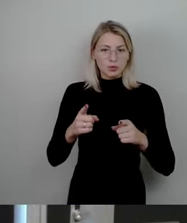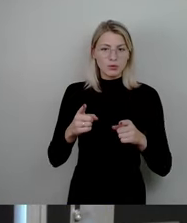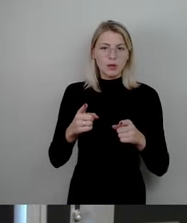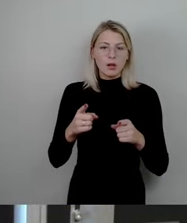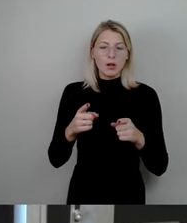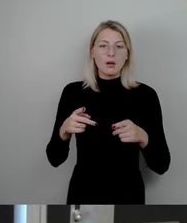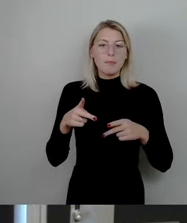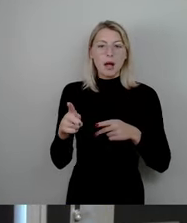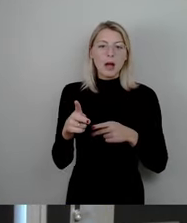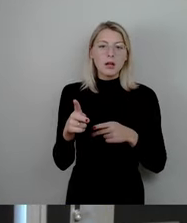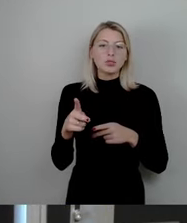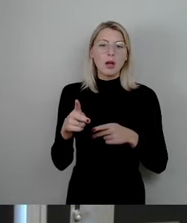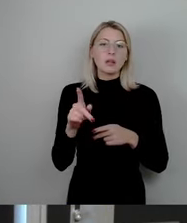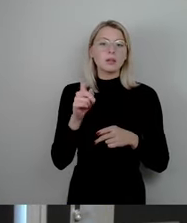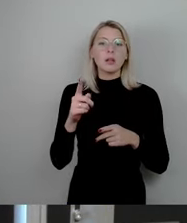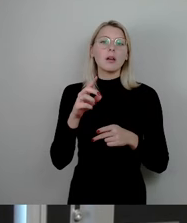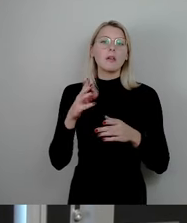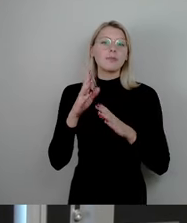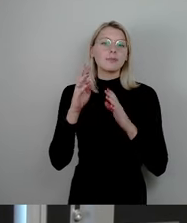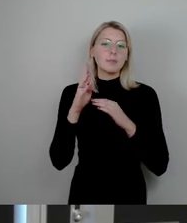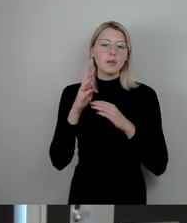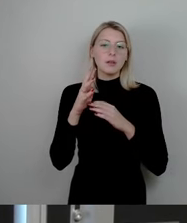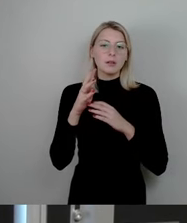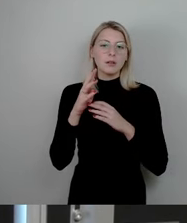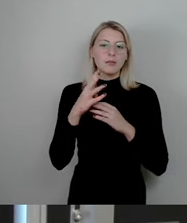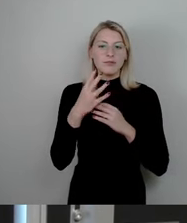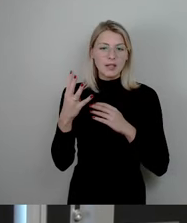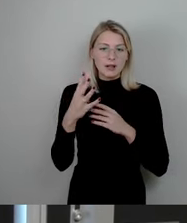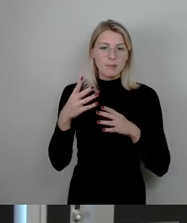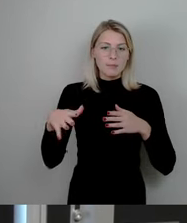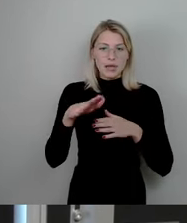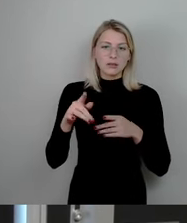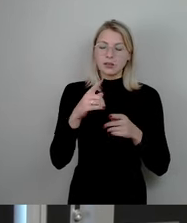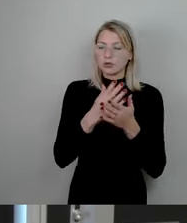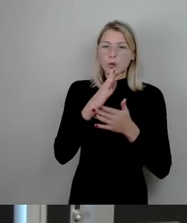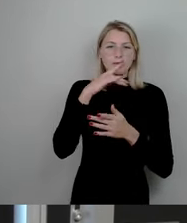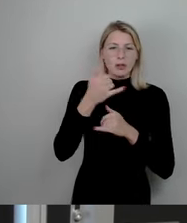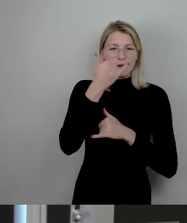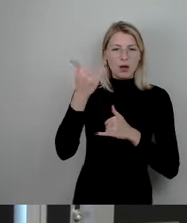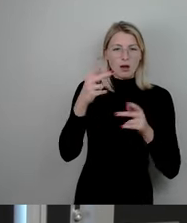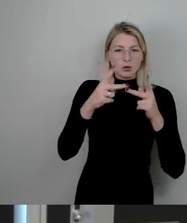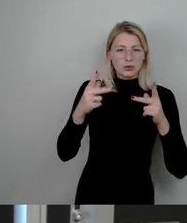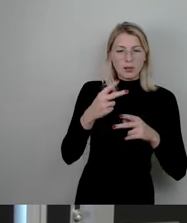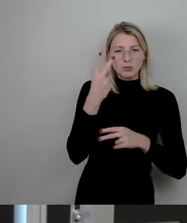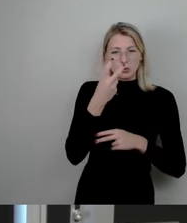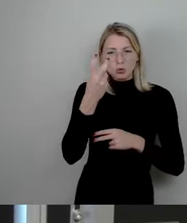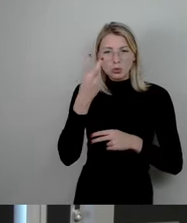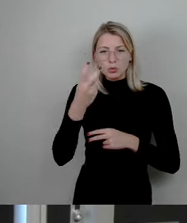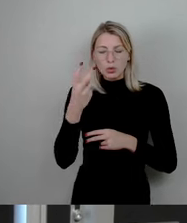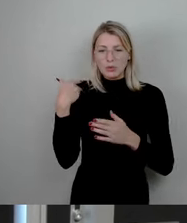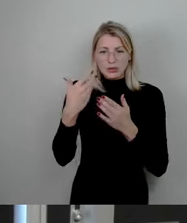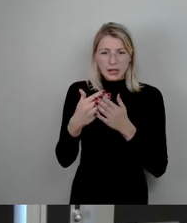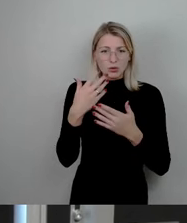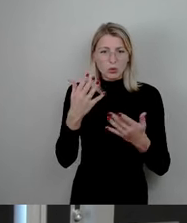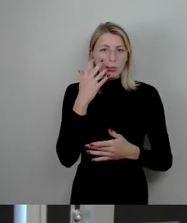Wiener Platz etwas passiert. Wir haben dort seit vielen Jahren nach Konzepten gesucht. Alles, was bisher probiert worden ist, hat nicht den